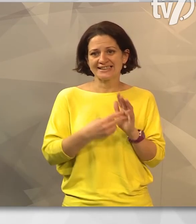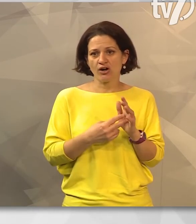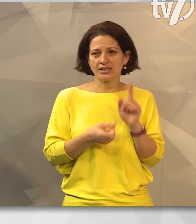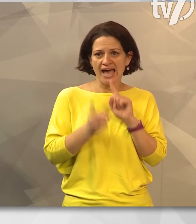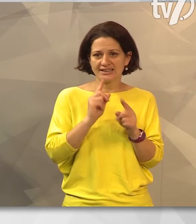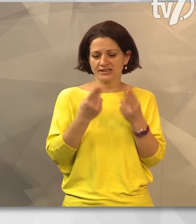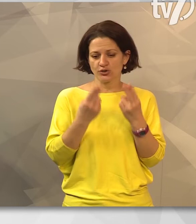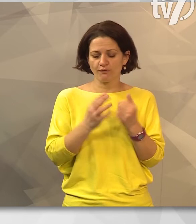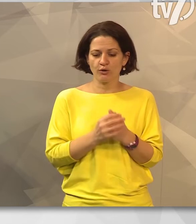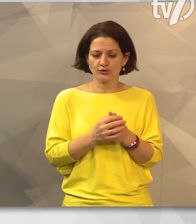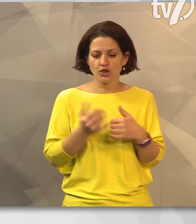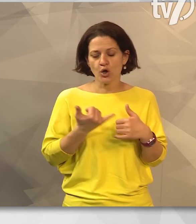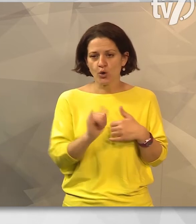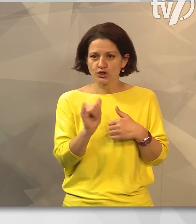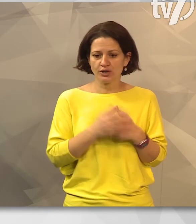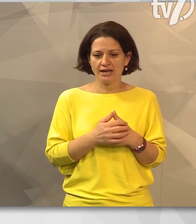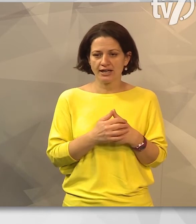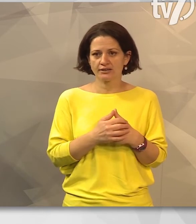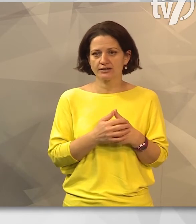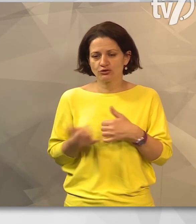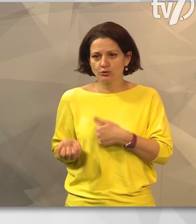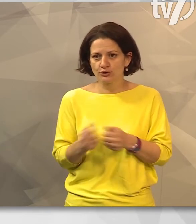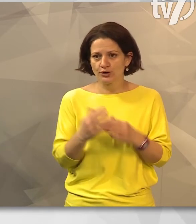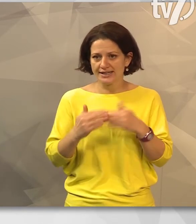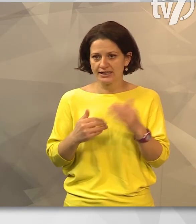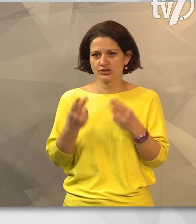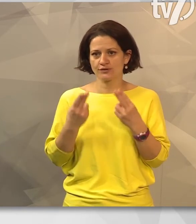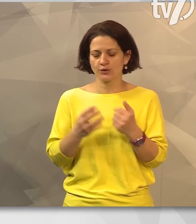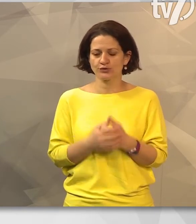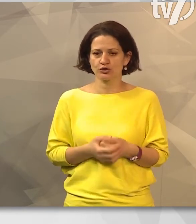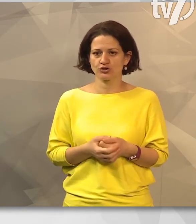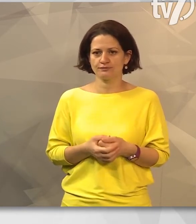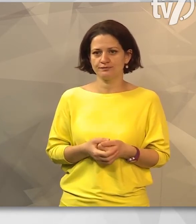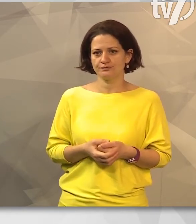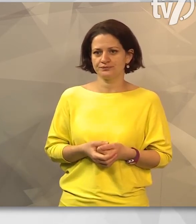technikai játék itt nagyon fontos ebbe, tehát kócsértődés, meg az ütőkezelés azért itt elég fontos.